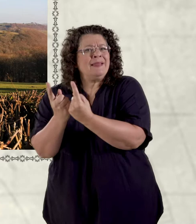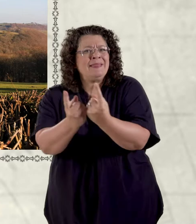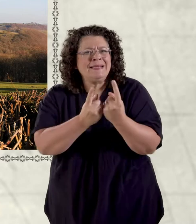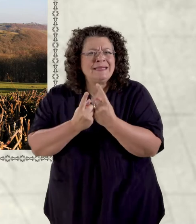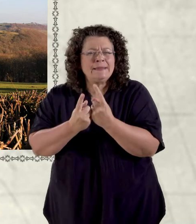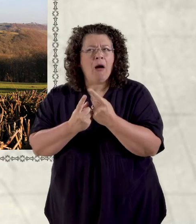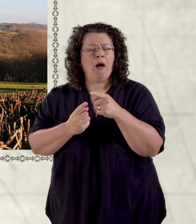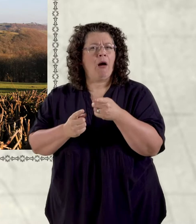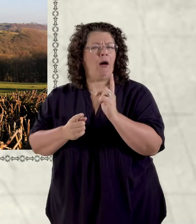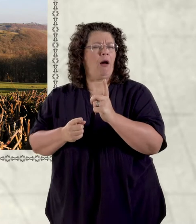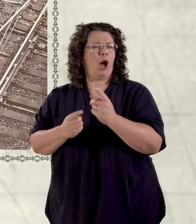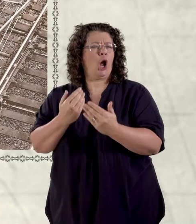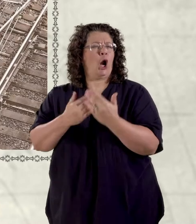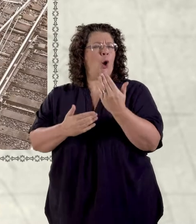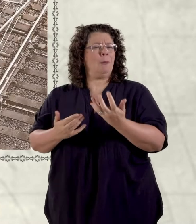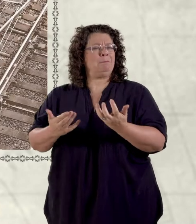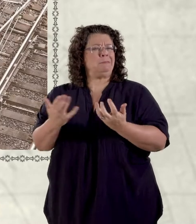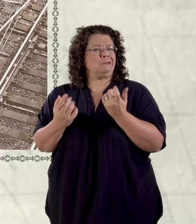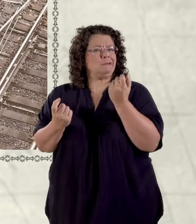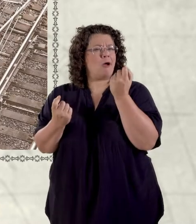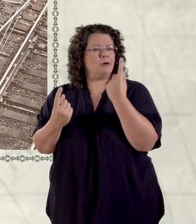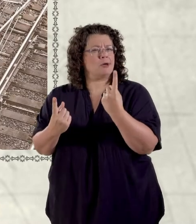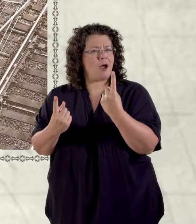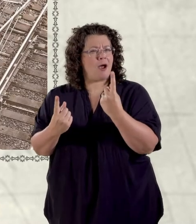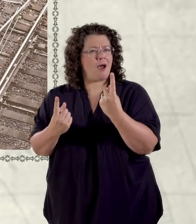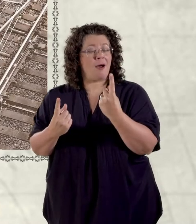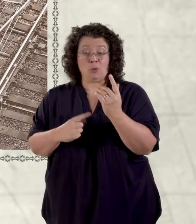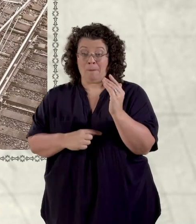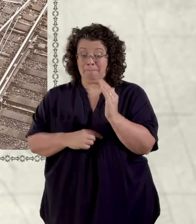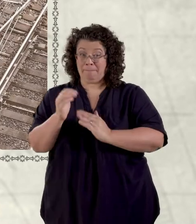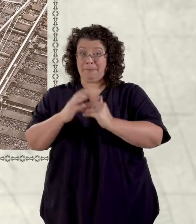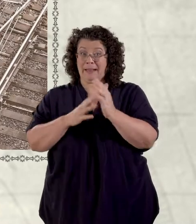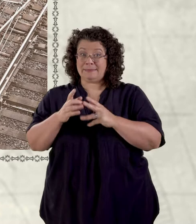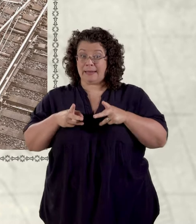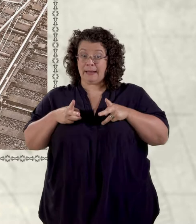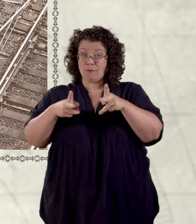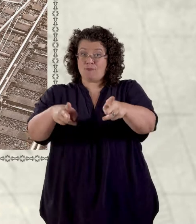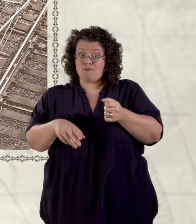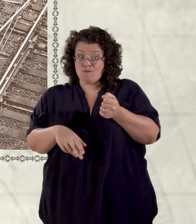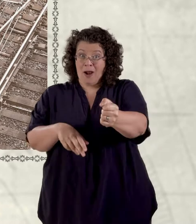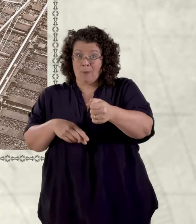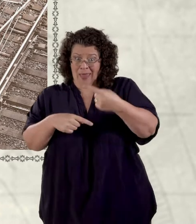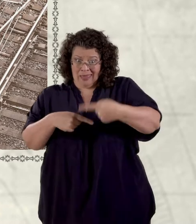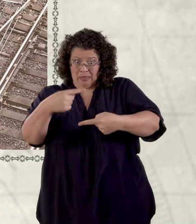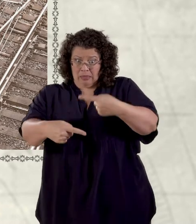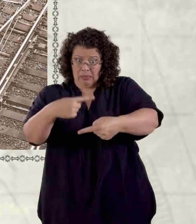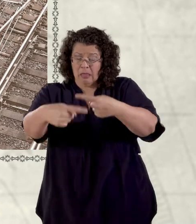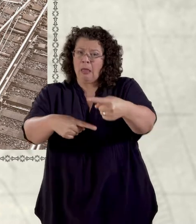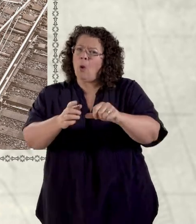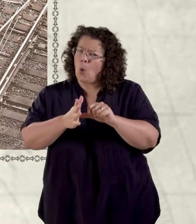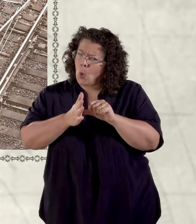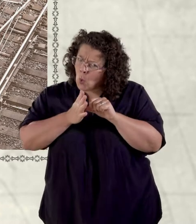Menter newydd. Mae angen i bawb i weithio'n galed iawn wrth adeiladu reilffordd.